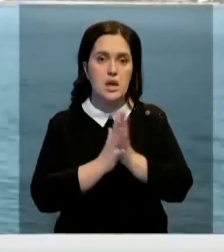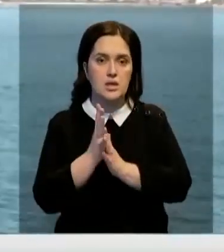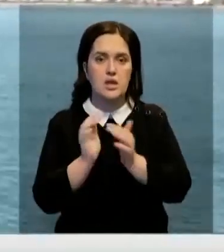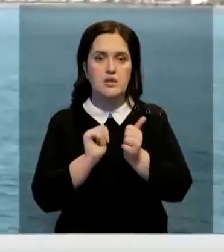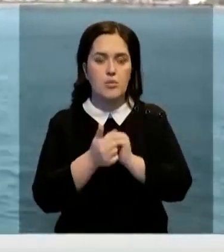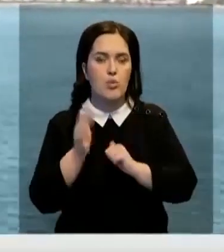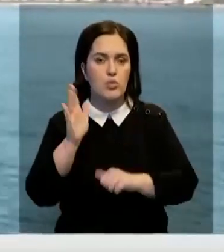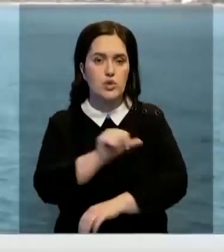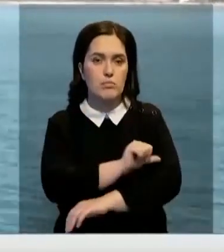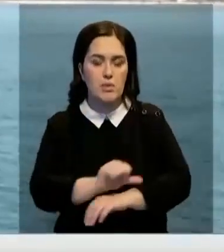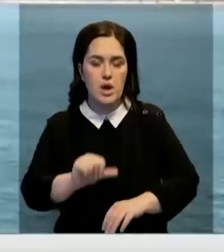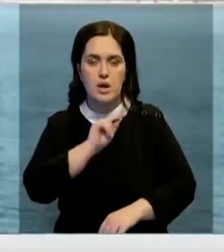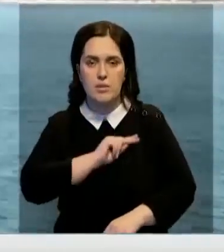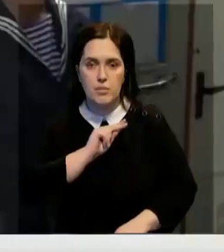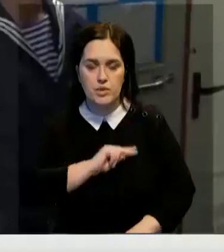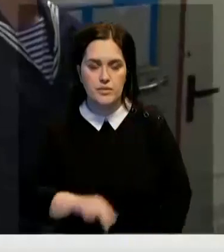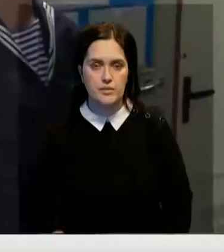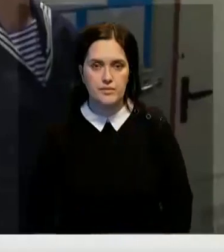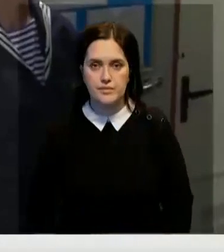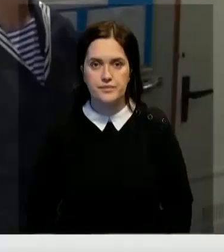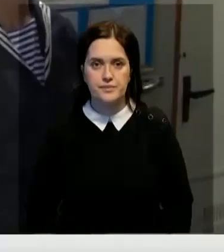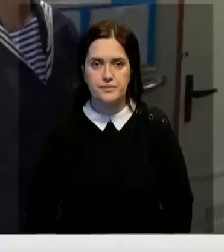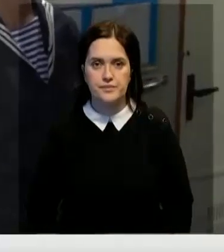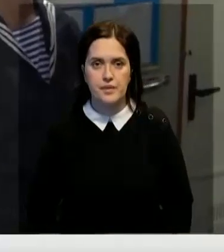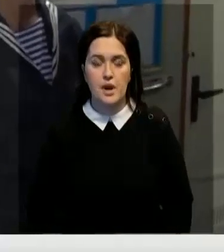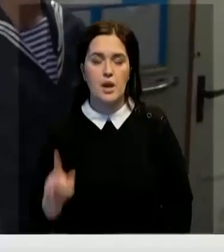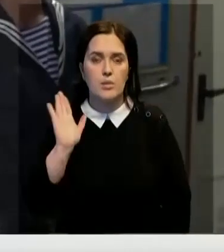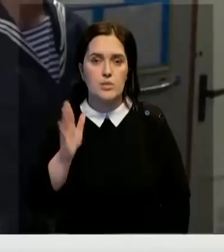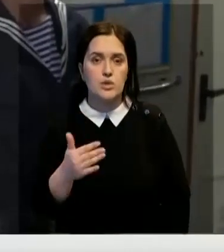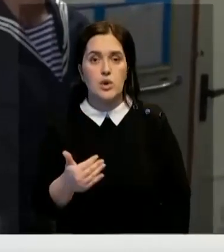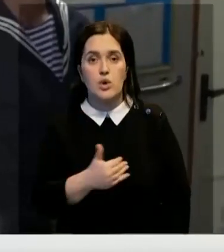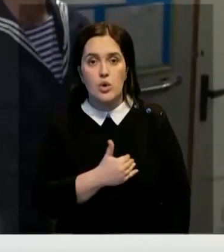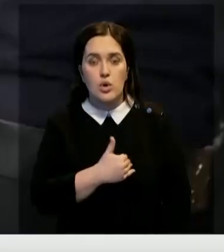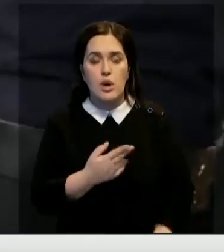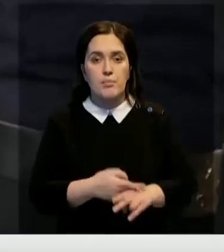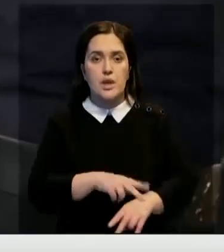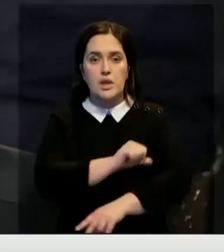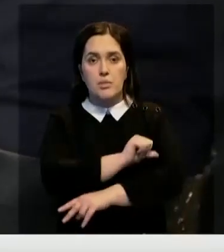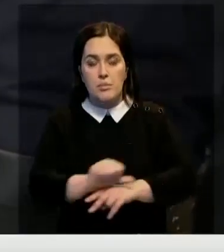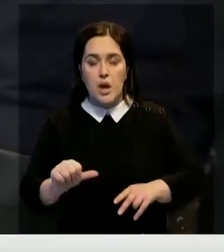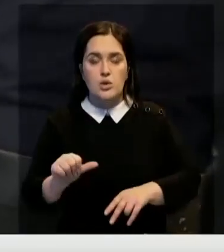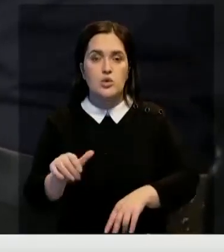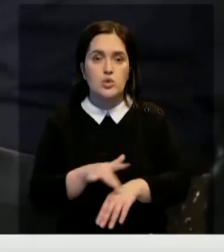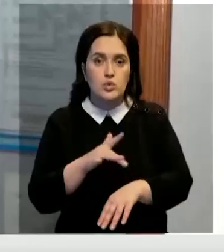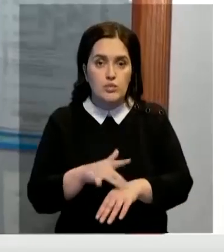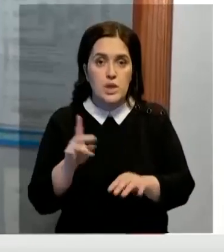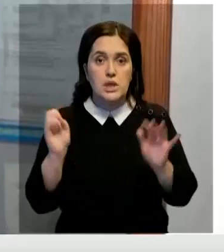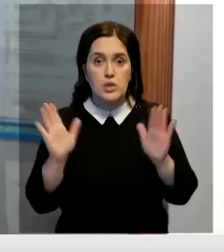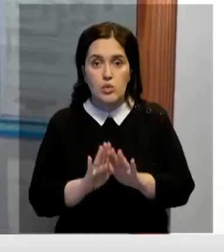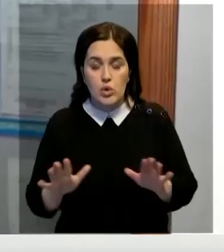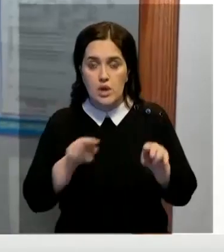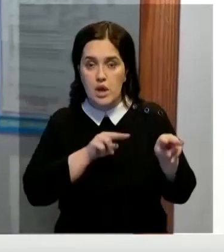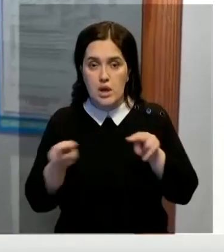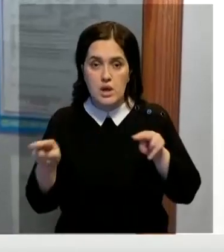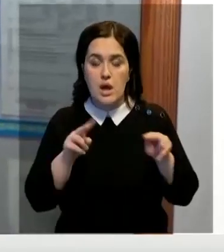будущих пограничников, офицеров. В будущем Улан хочет связать свою жизнь именно с пограничной службой. Они ведь не только охраняют